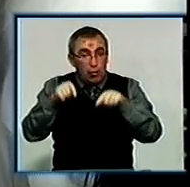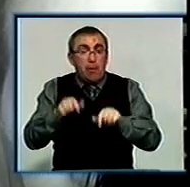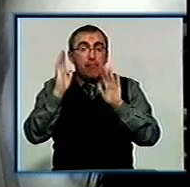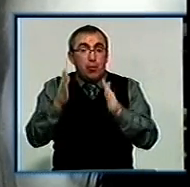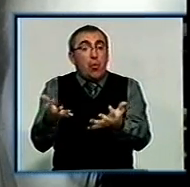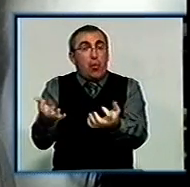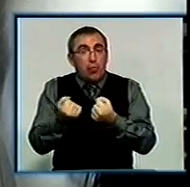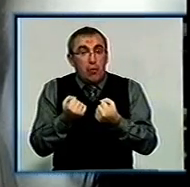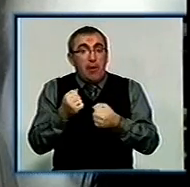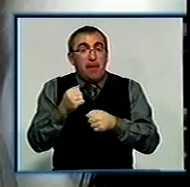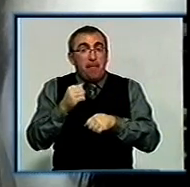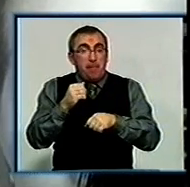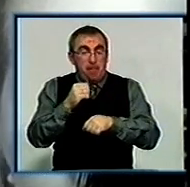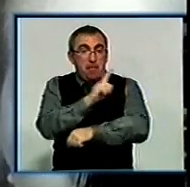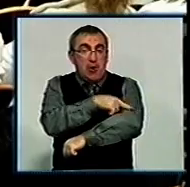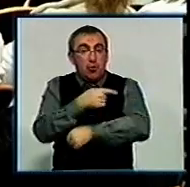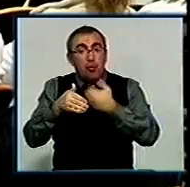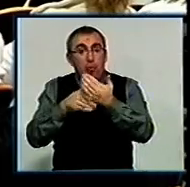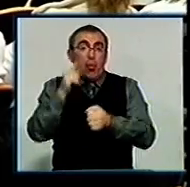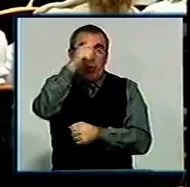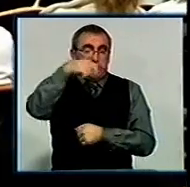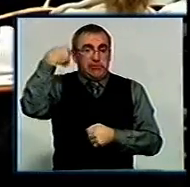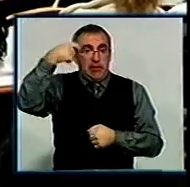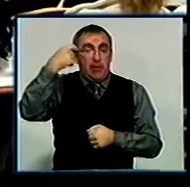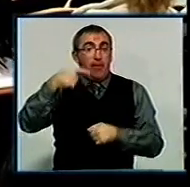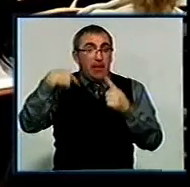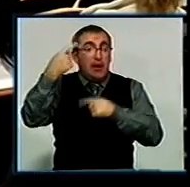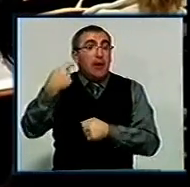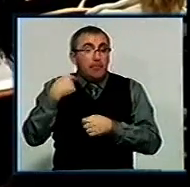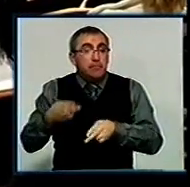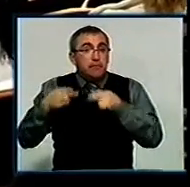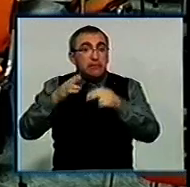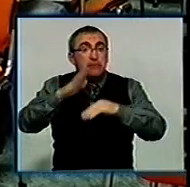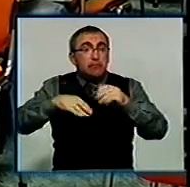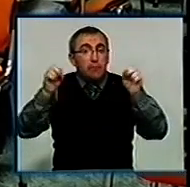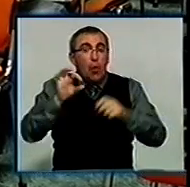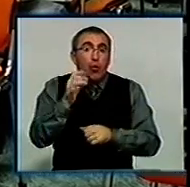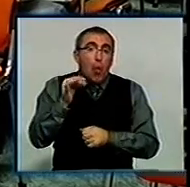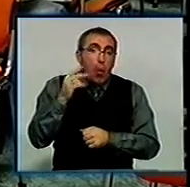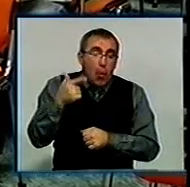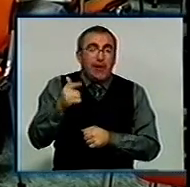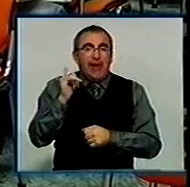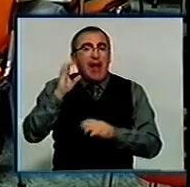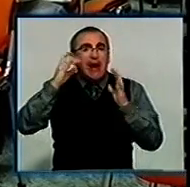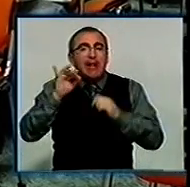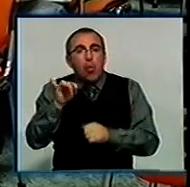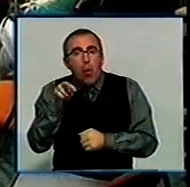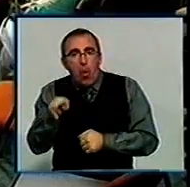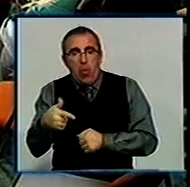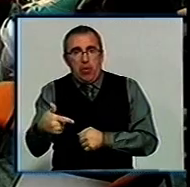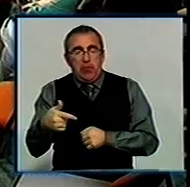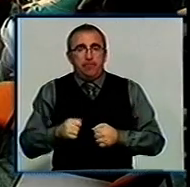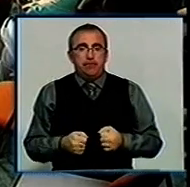будуть отримувати медичну допомогу в Стамбулі. Наступними до Кіровограду приїдуть спеціалісти, онкологи та радіологи. Ольга Склярук, Іван